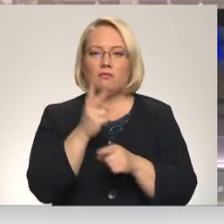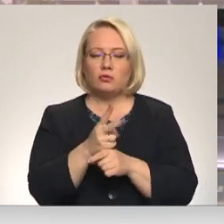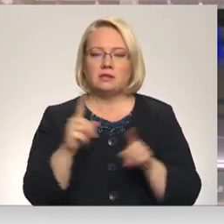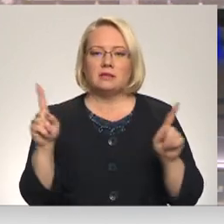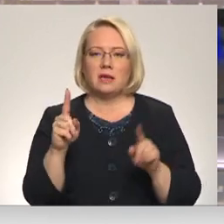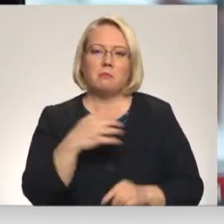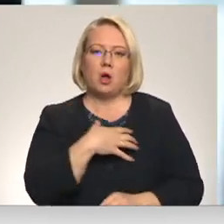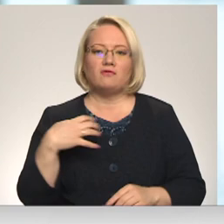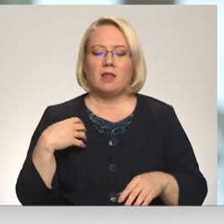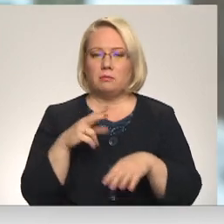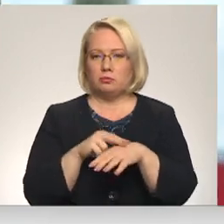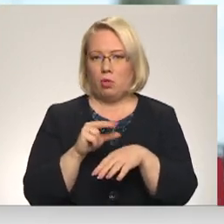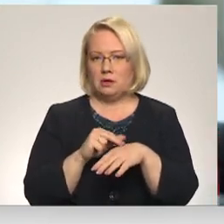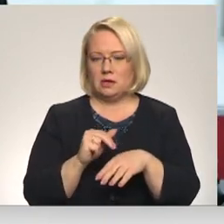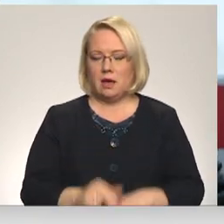policijai.